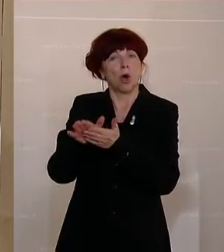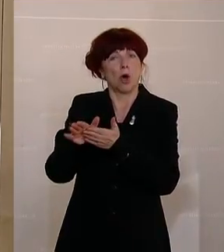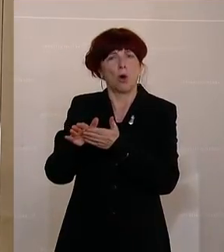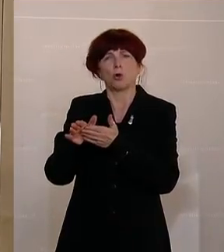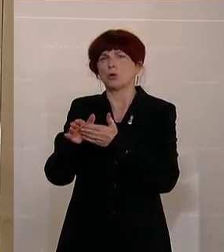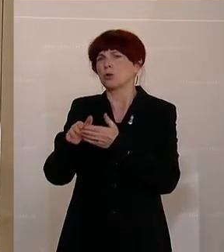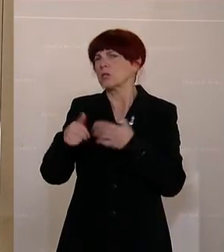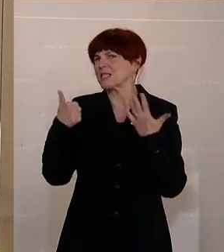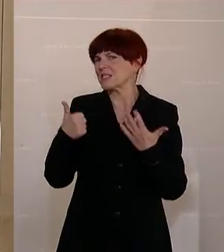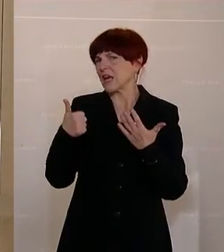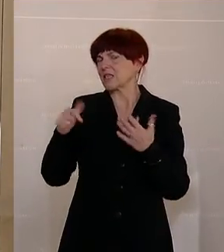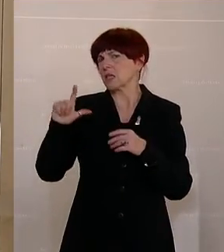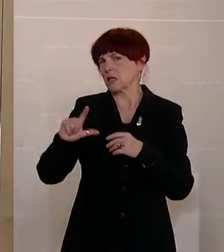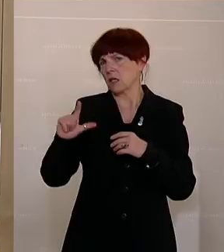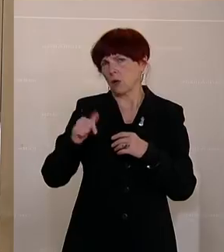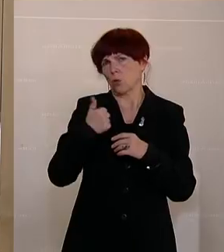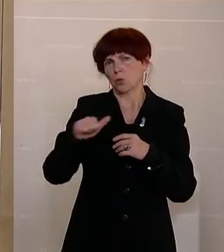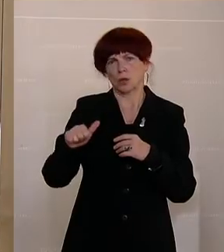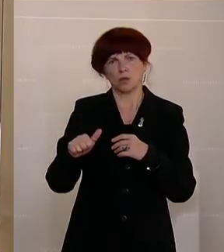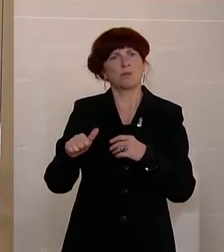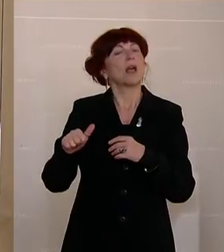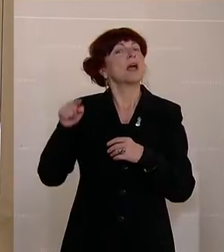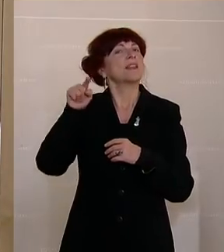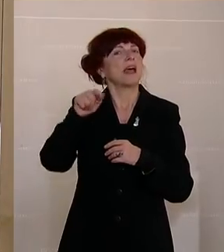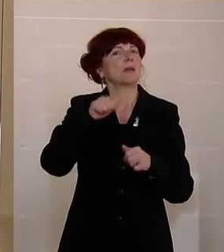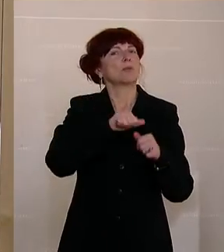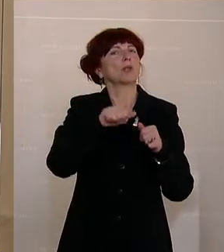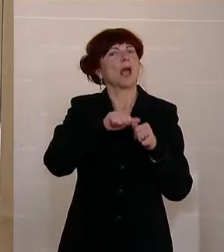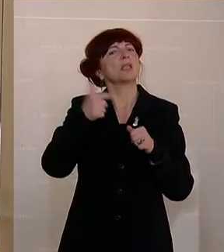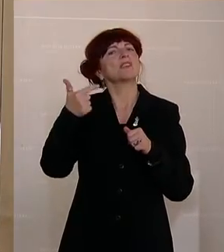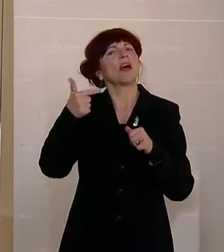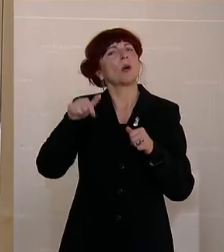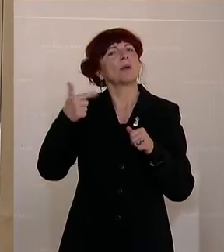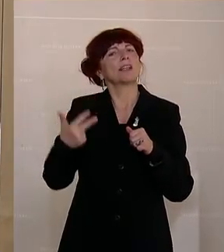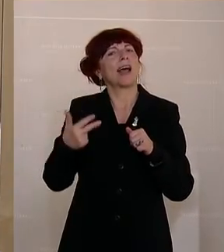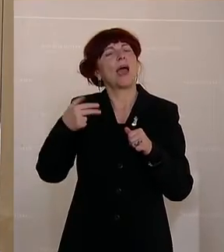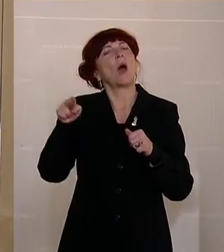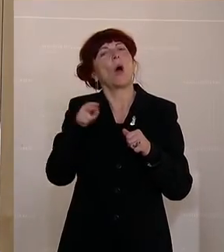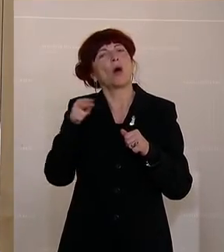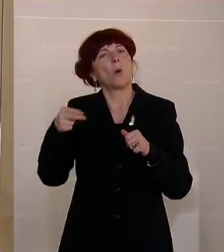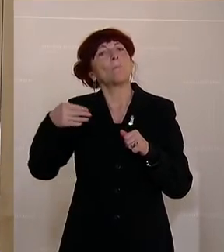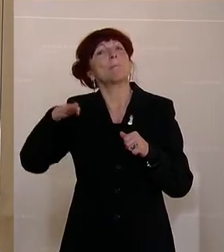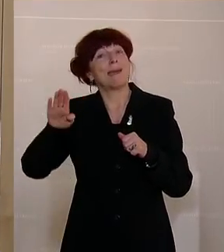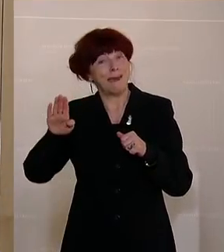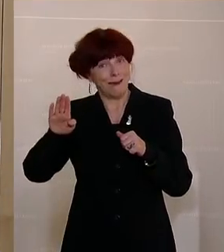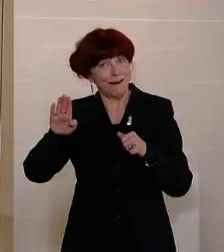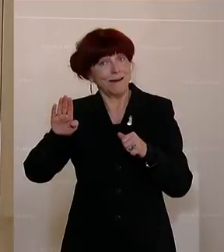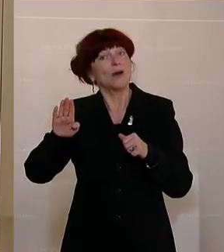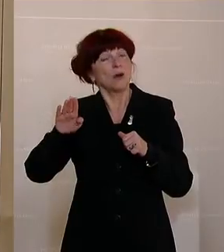in eurem Modell 2,3 Euro mehr pro 100 Kilometer. Allein durch den Entfall der NOVA